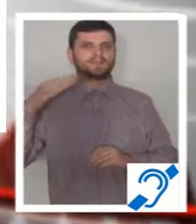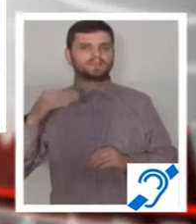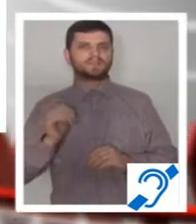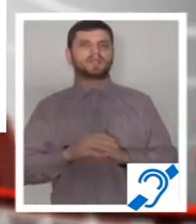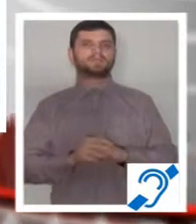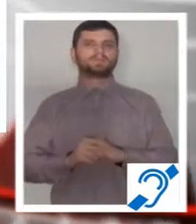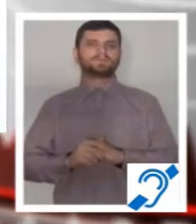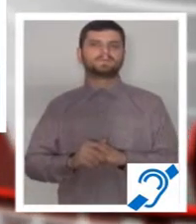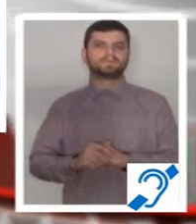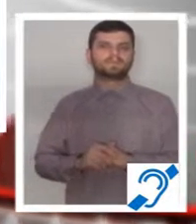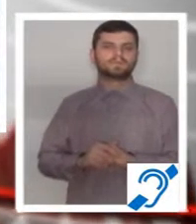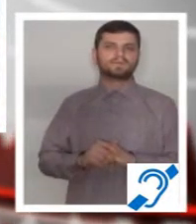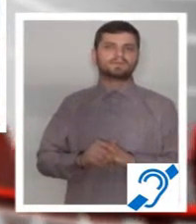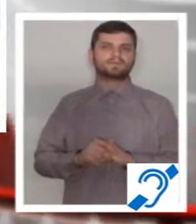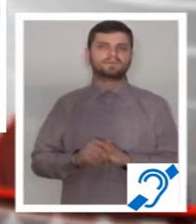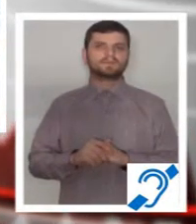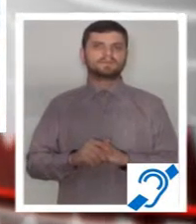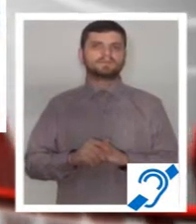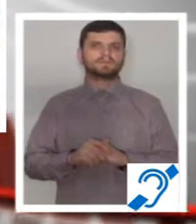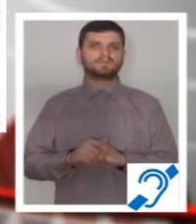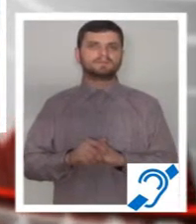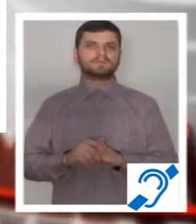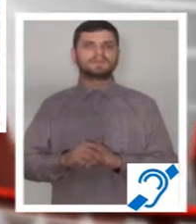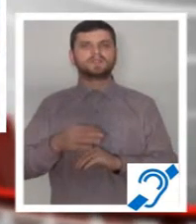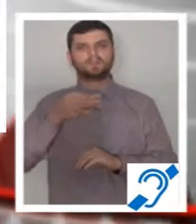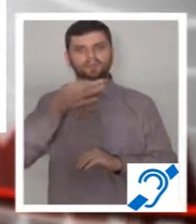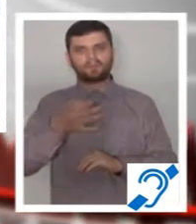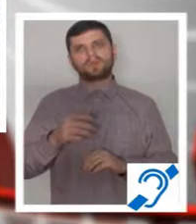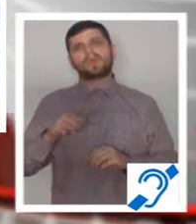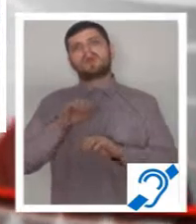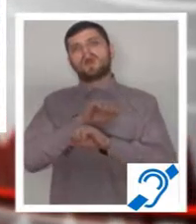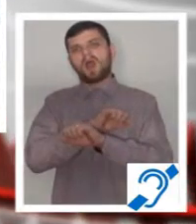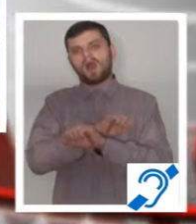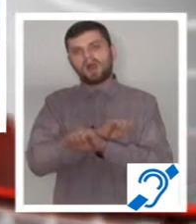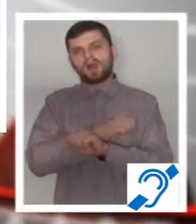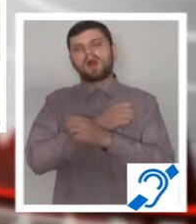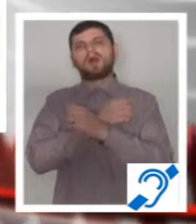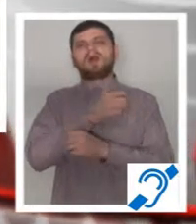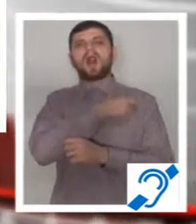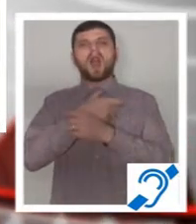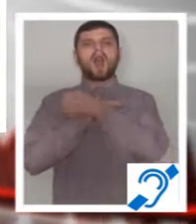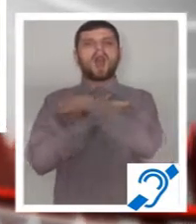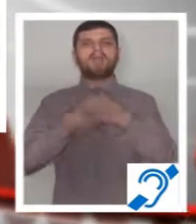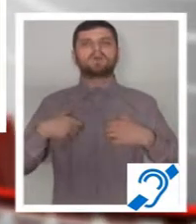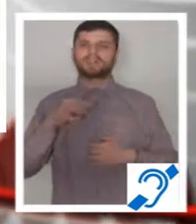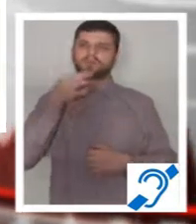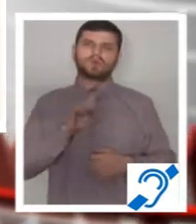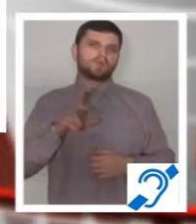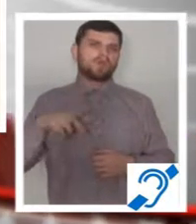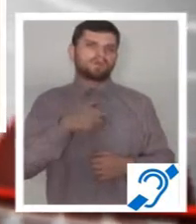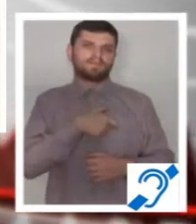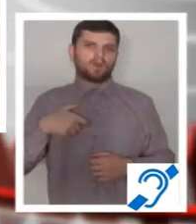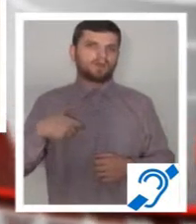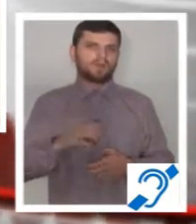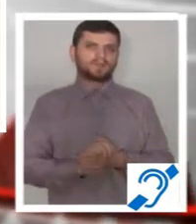nicio situație să înfrângă principiul prezumției de nevinovăție. Se arată într-un comunicat al parchetului de pe lângă în alta curte de casație și